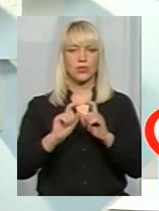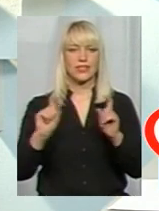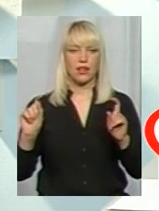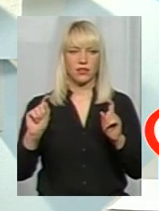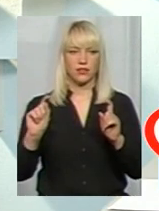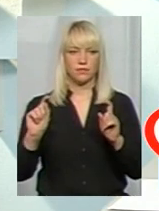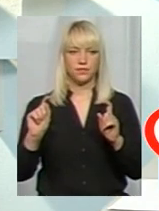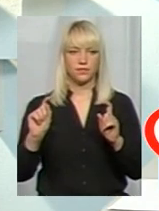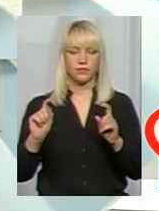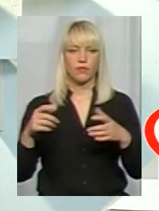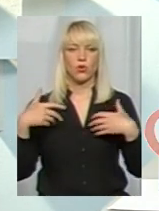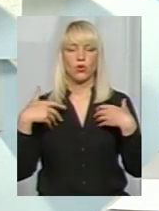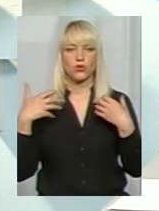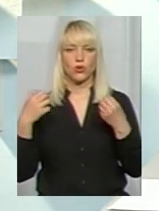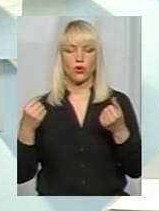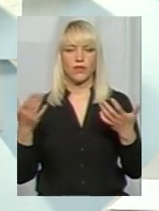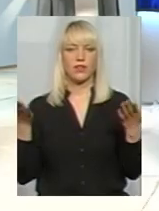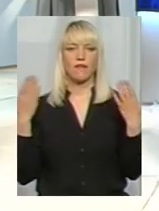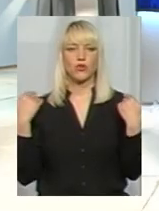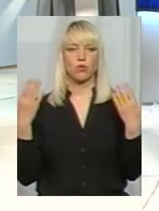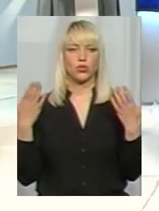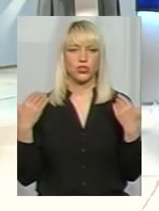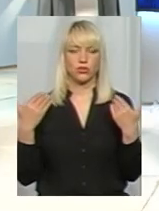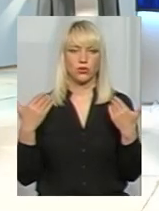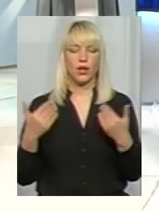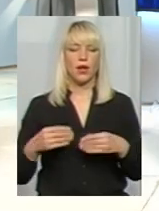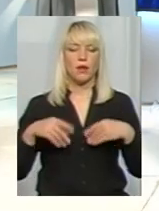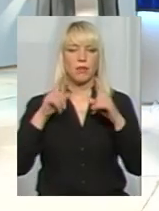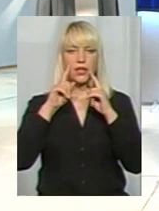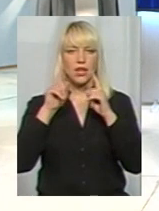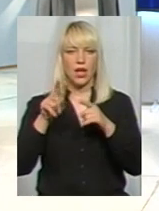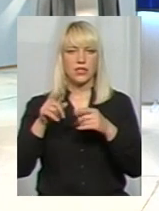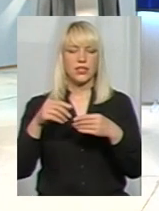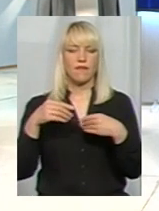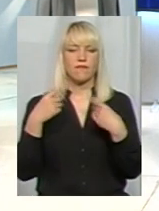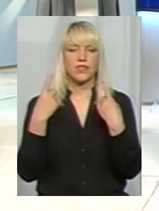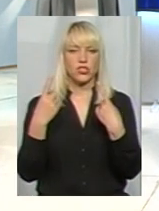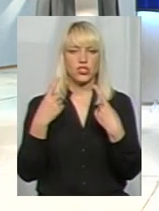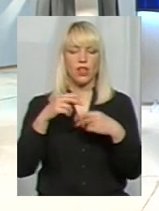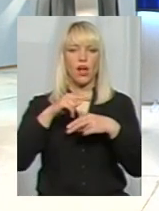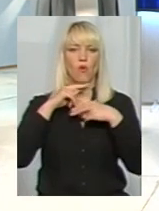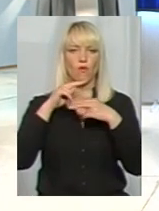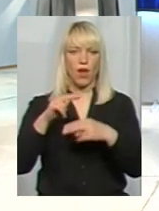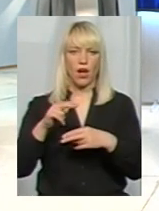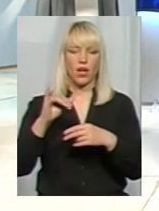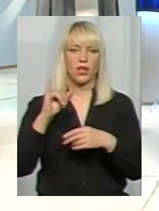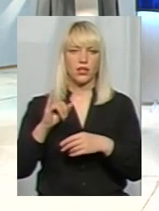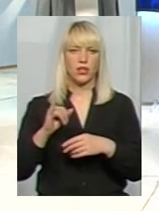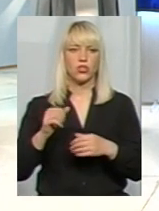оздоровлення і відпочинку приділяється значна увага. І це щорічна